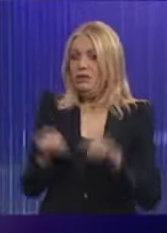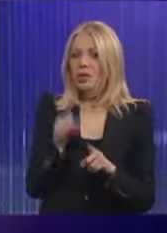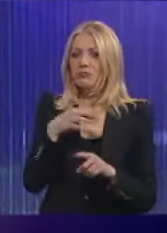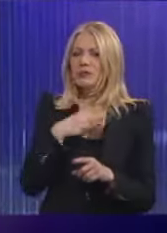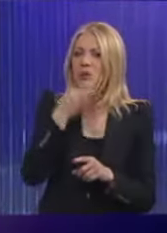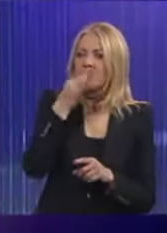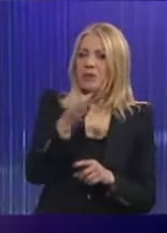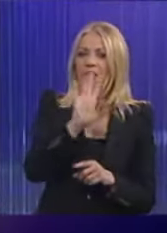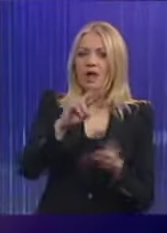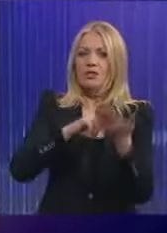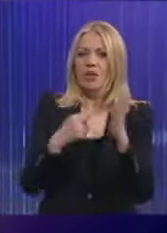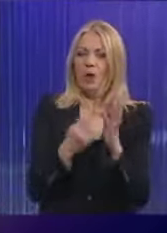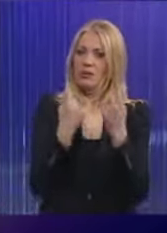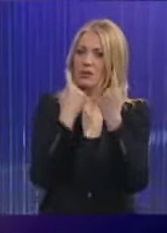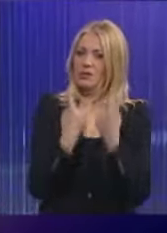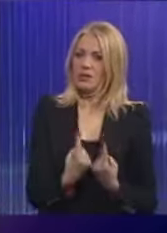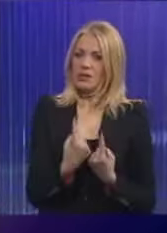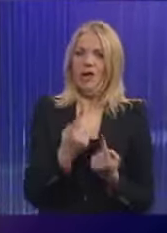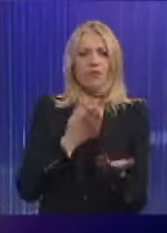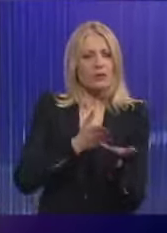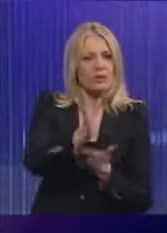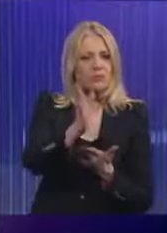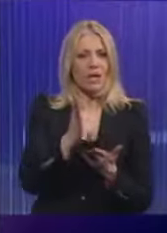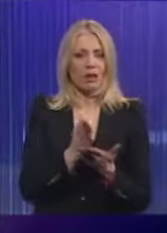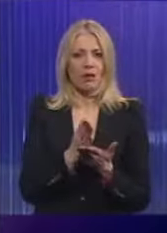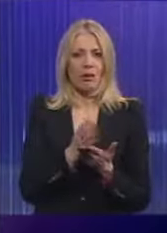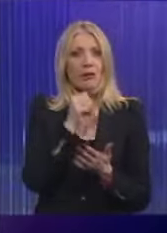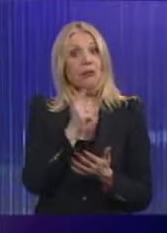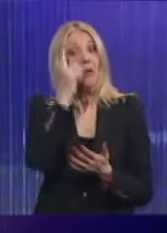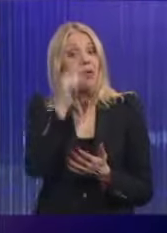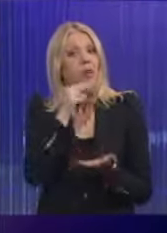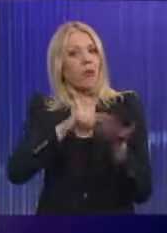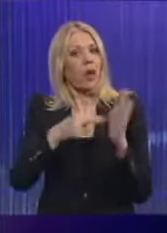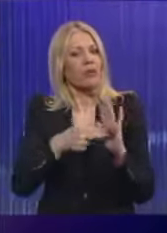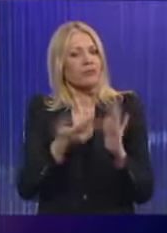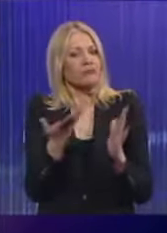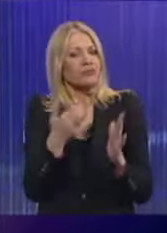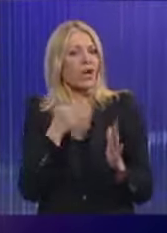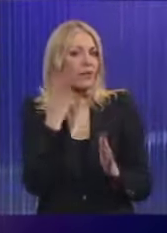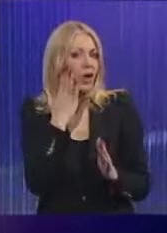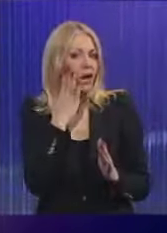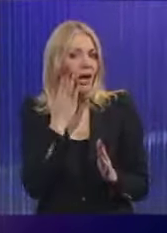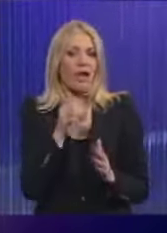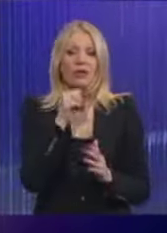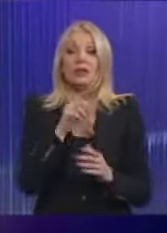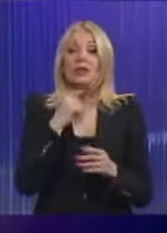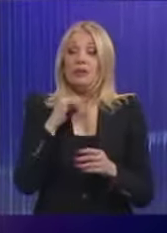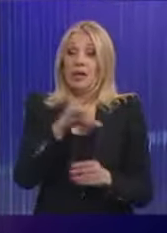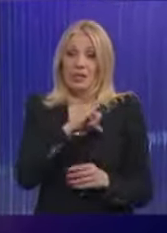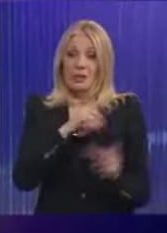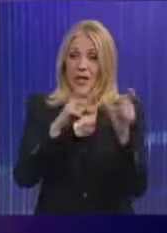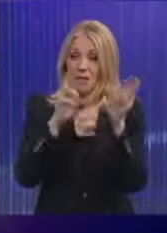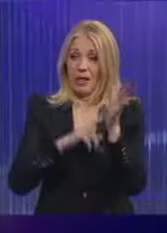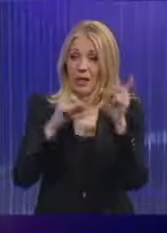pitanje vašeg političkog stava, usmerenja, a bogam i političkog morala. Zanimljivo je i da se na listi